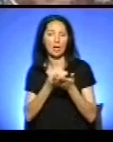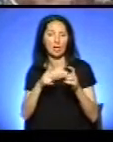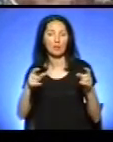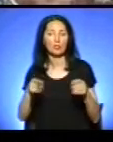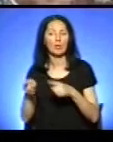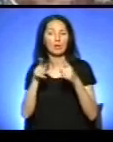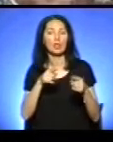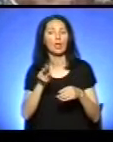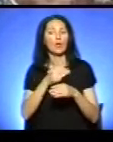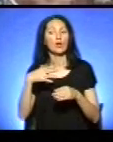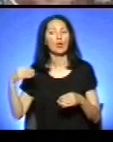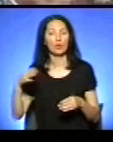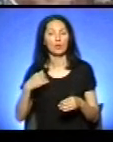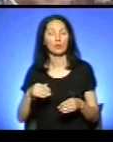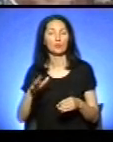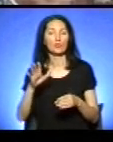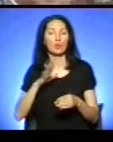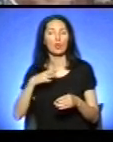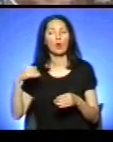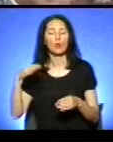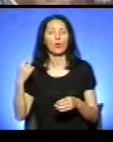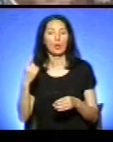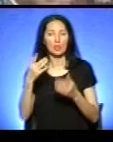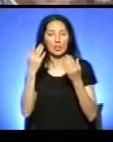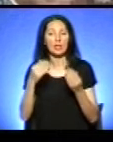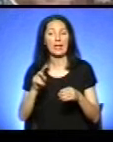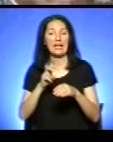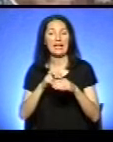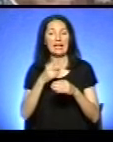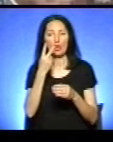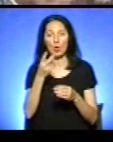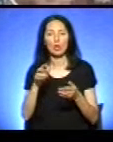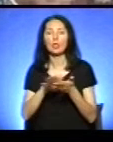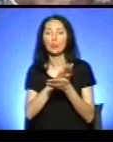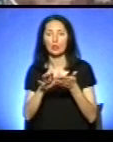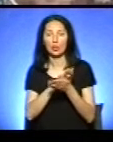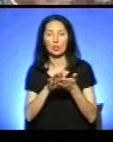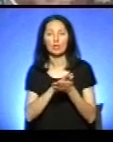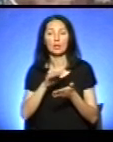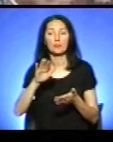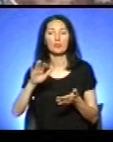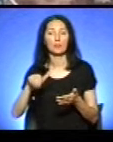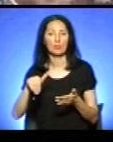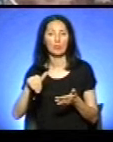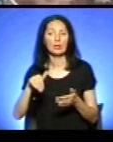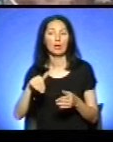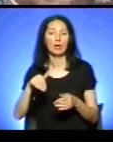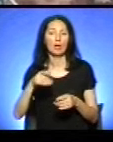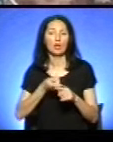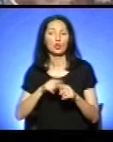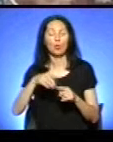Пішла у Львові перша очистка, лікарі його оглянули. Після очистки впав Максим Кагалубин. Чують, стан